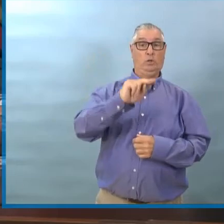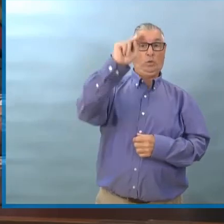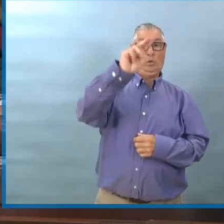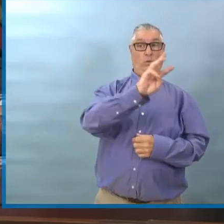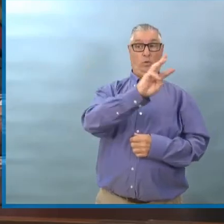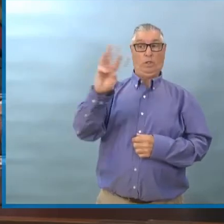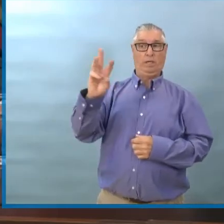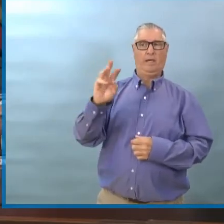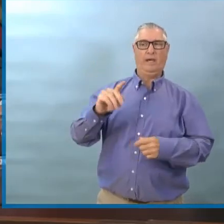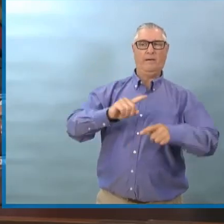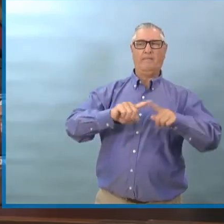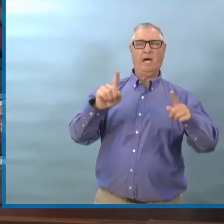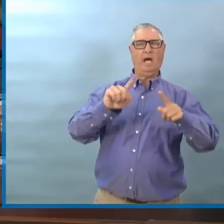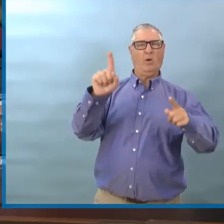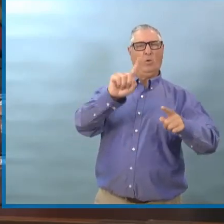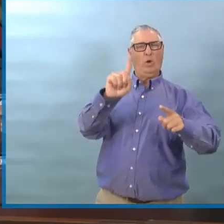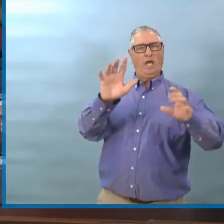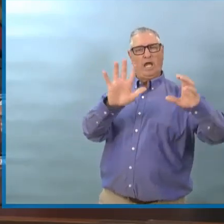Pardon, je n'ai pas compris.